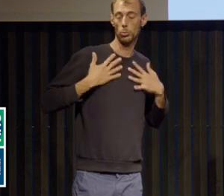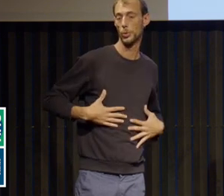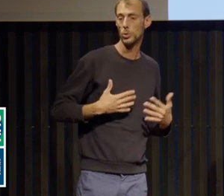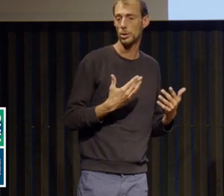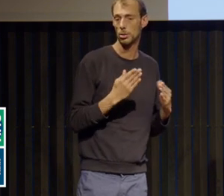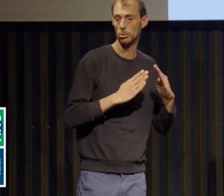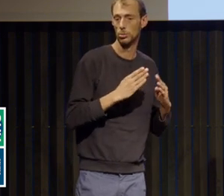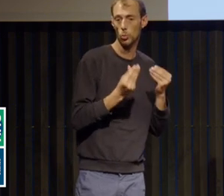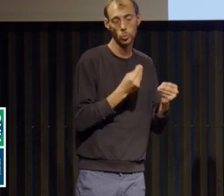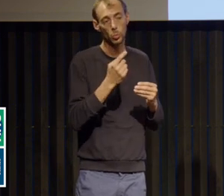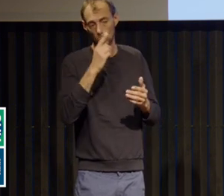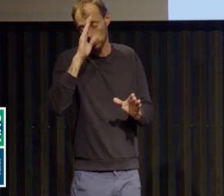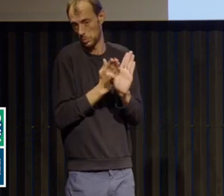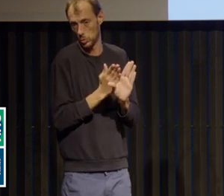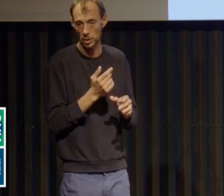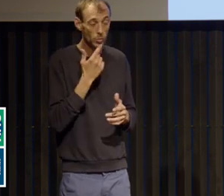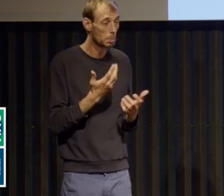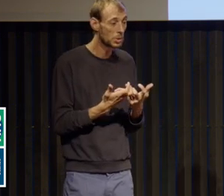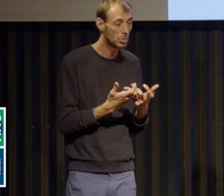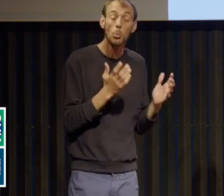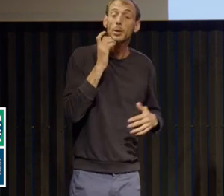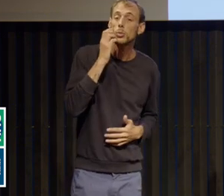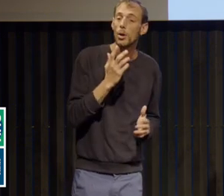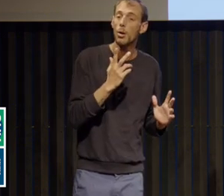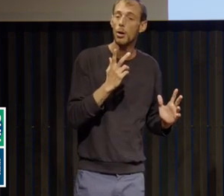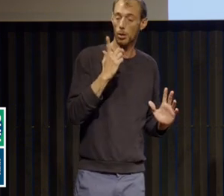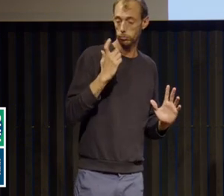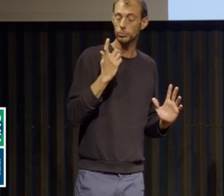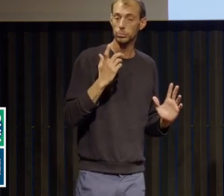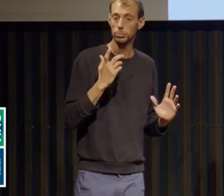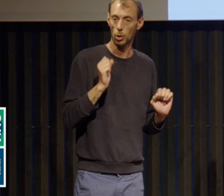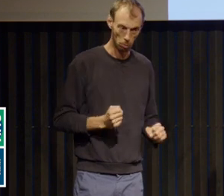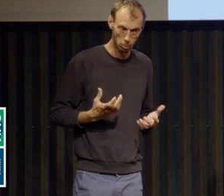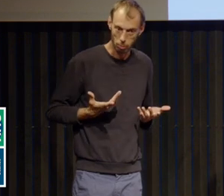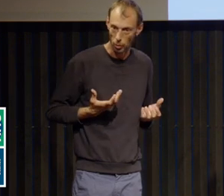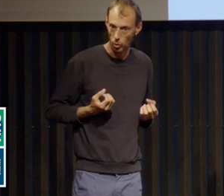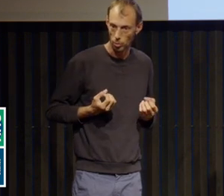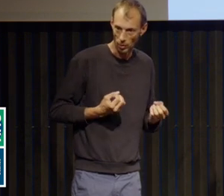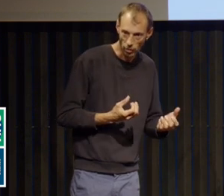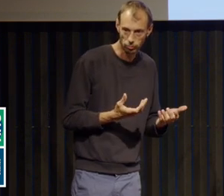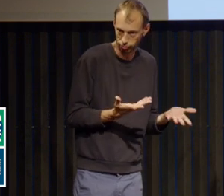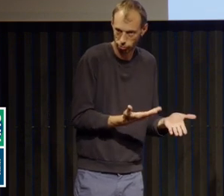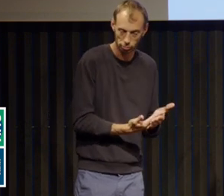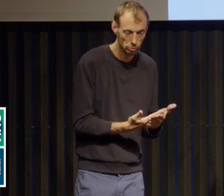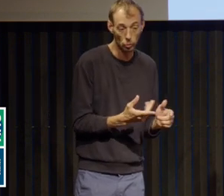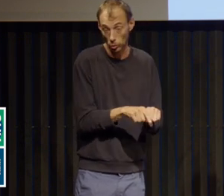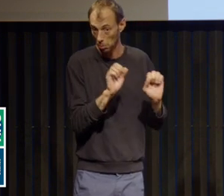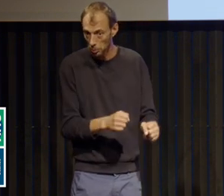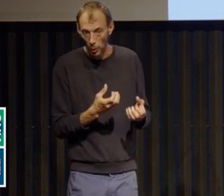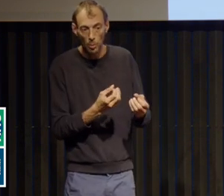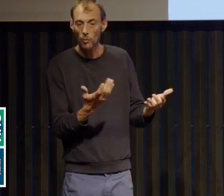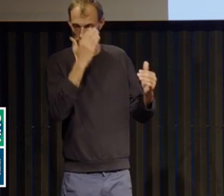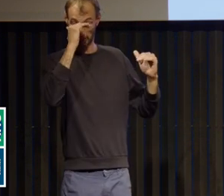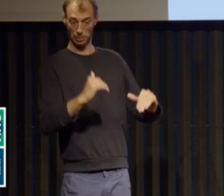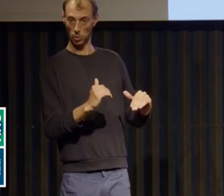puberté, l'entrée dans l'adolescence, c'est quelque chose évidemment d'important. On peut avoir aussi des facteurs déclenchants comme la dépression, qui, on